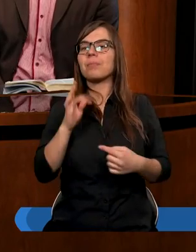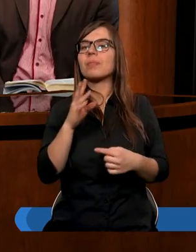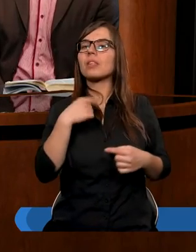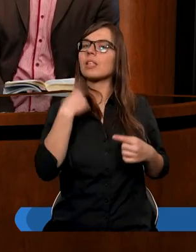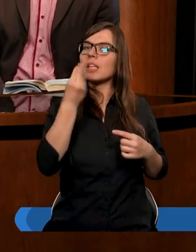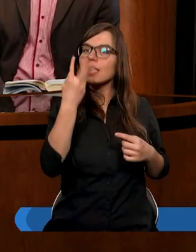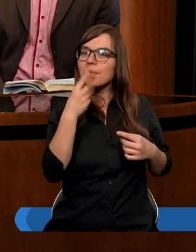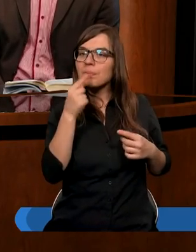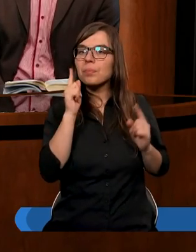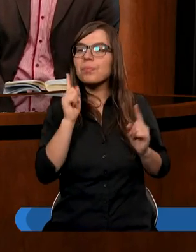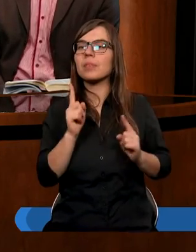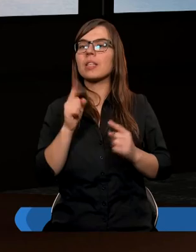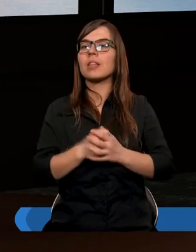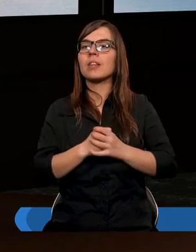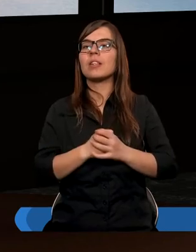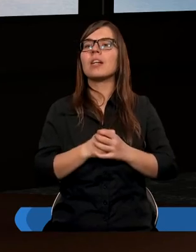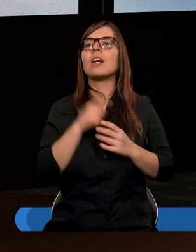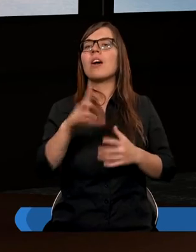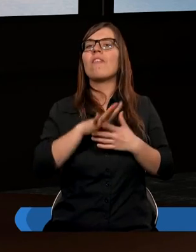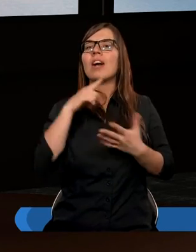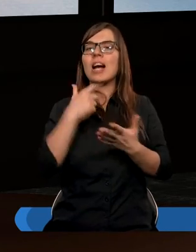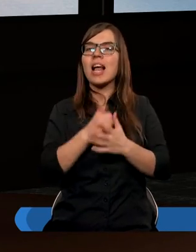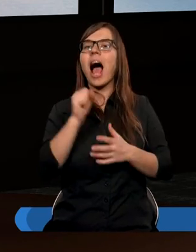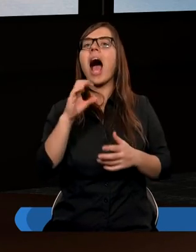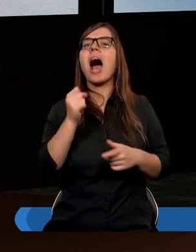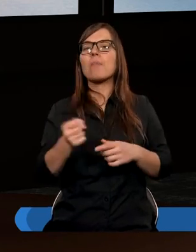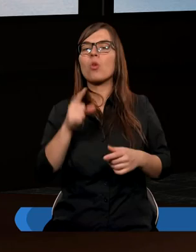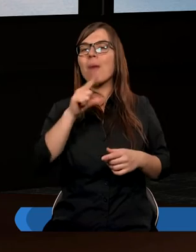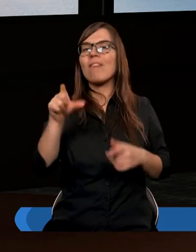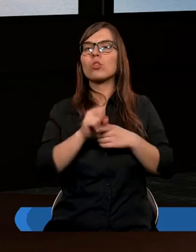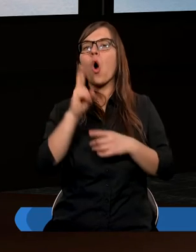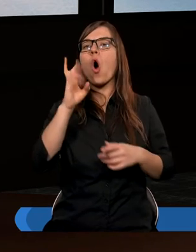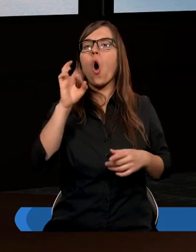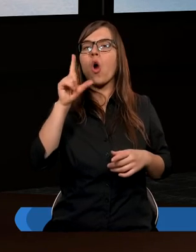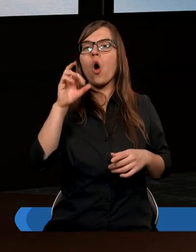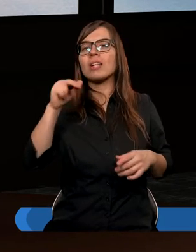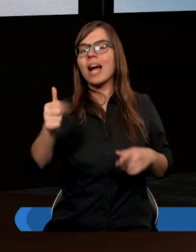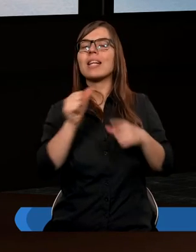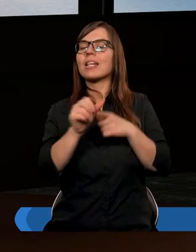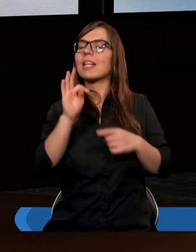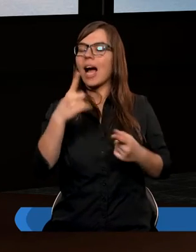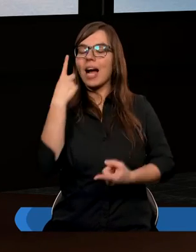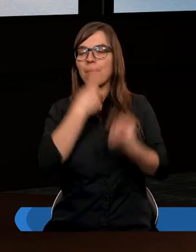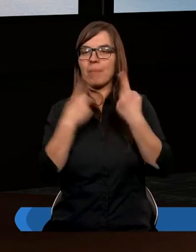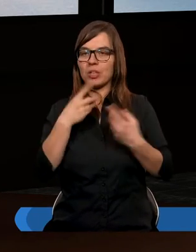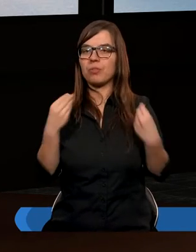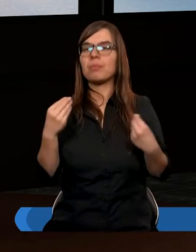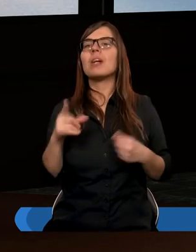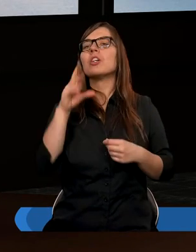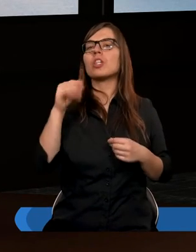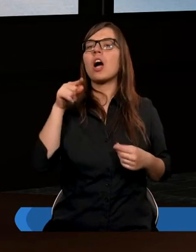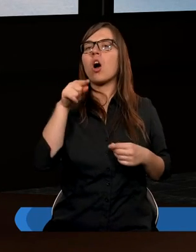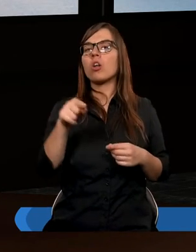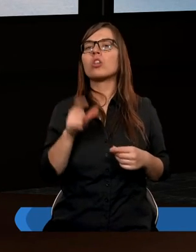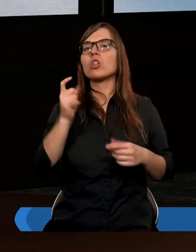No właśnie. Proszę bardzo. W liście apostoła Pawła do Kolosan jest taka myśl, że